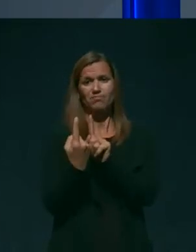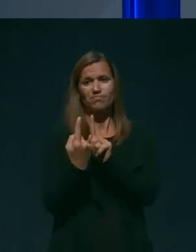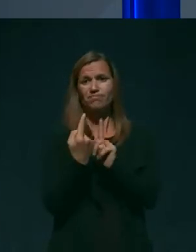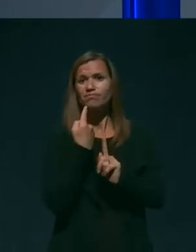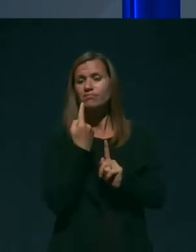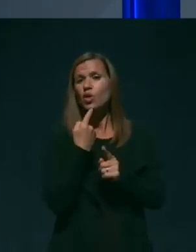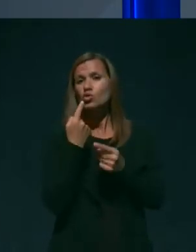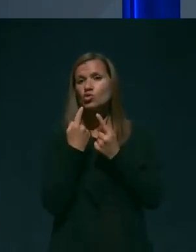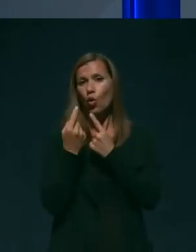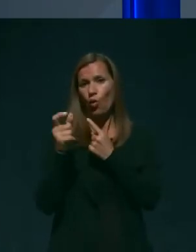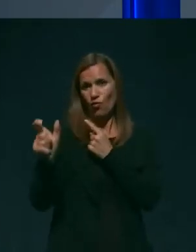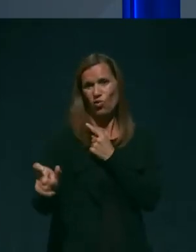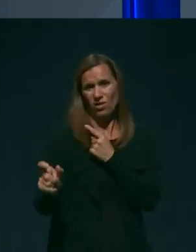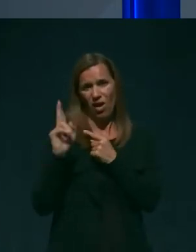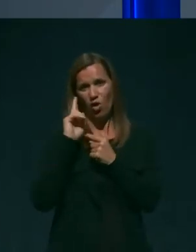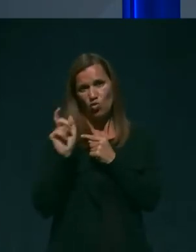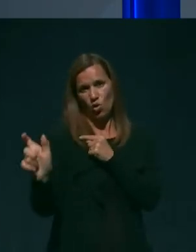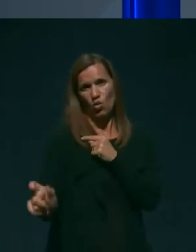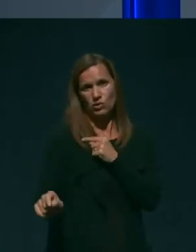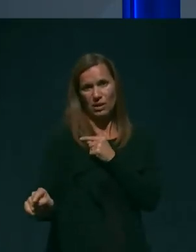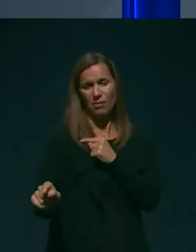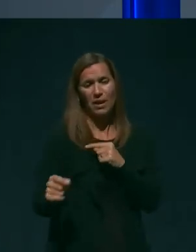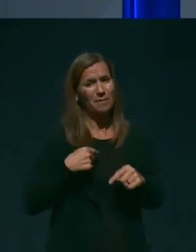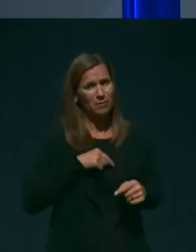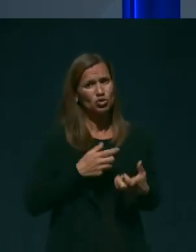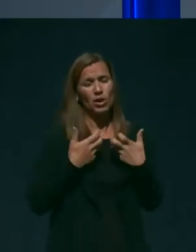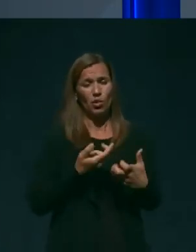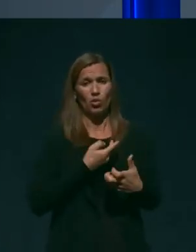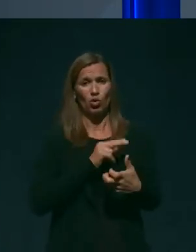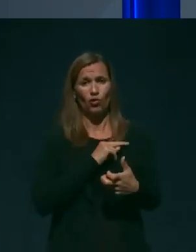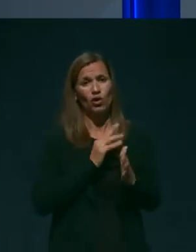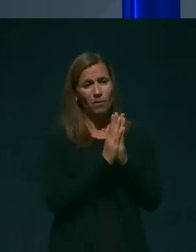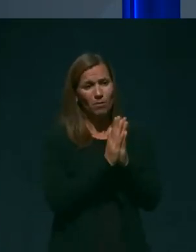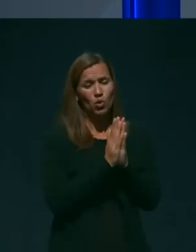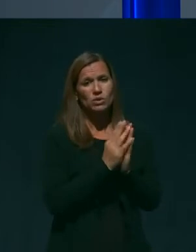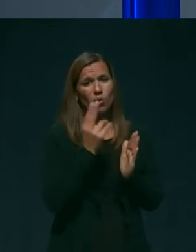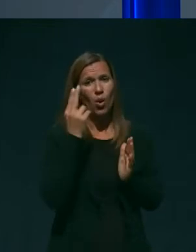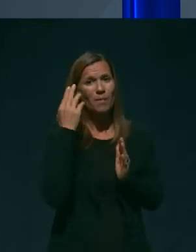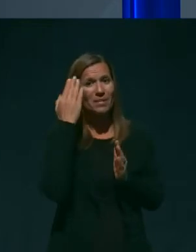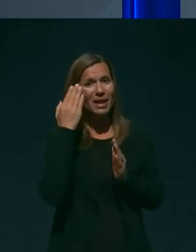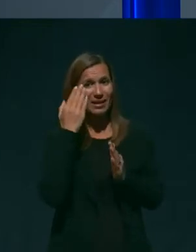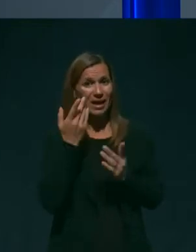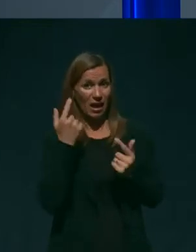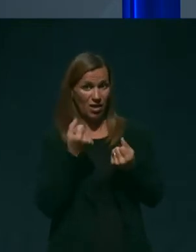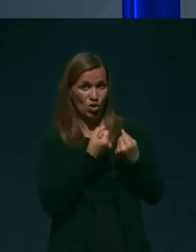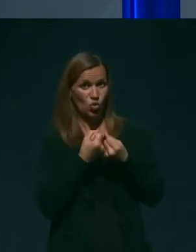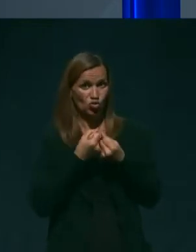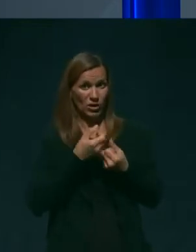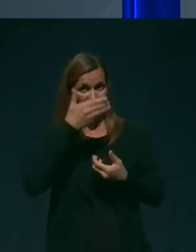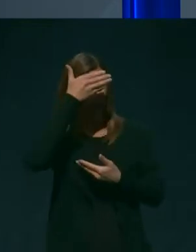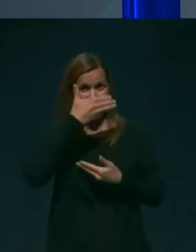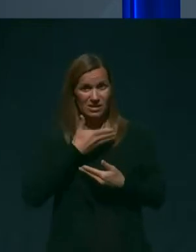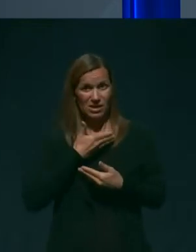Kar želimo biti odgovorni, prosimo za mnenje, ali je nošenje vizirjev primerna zaščita?